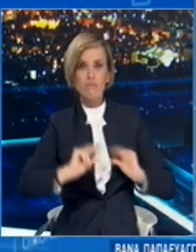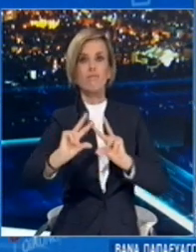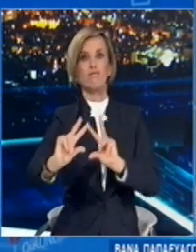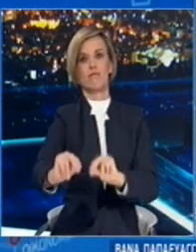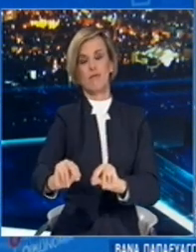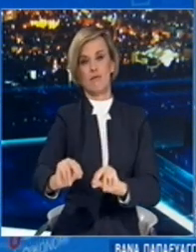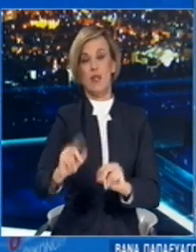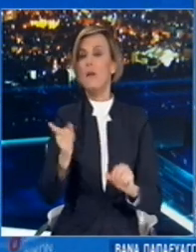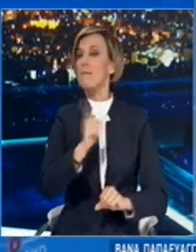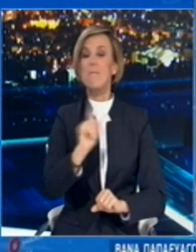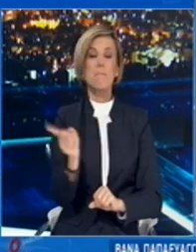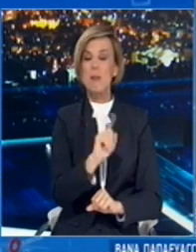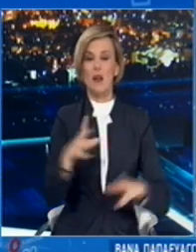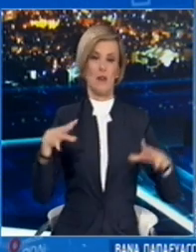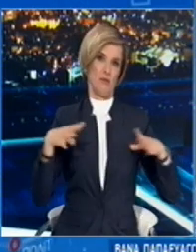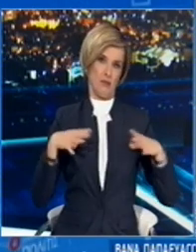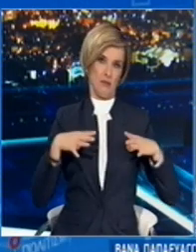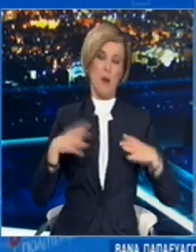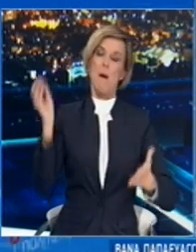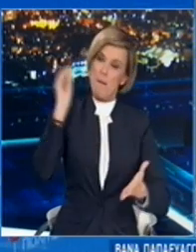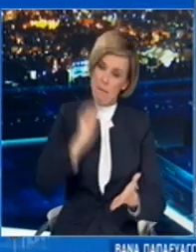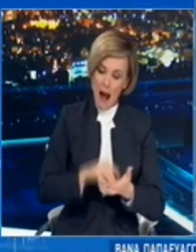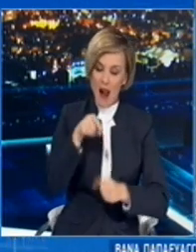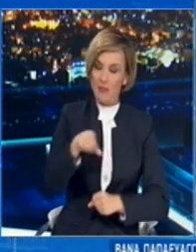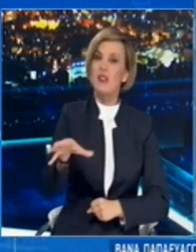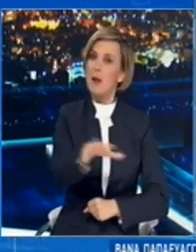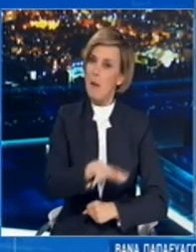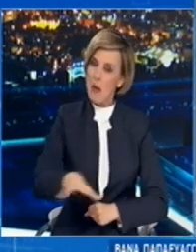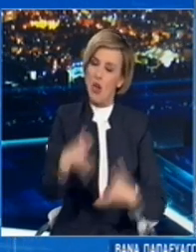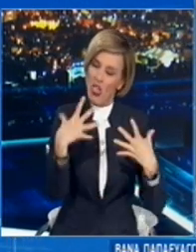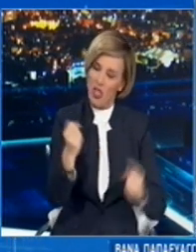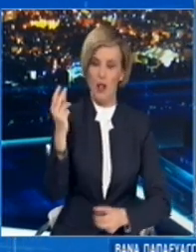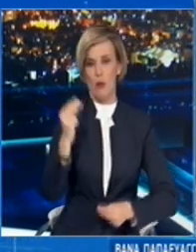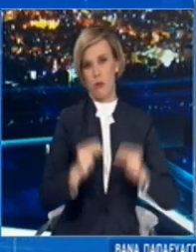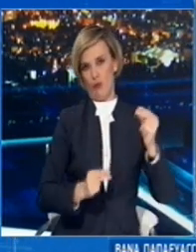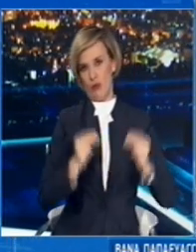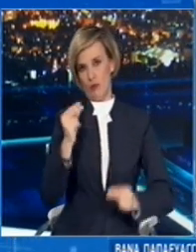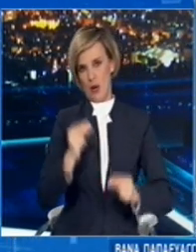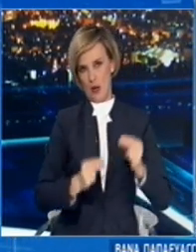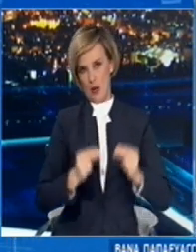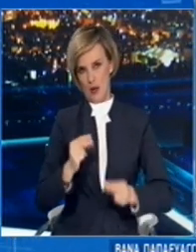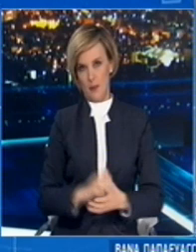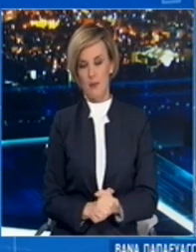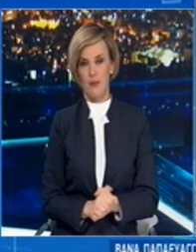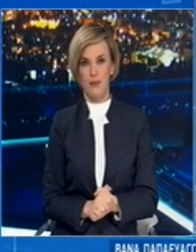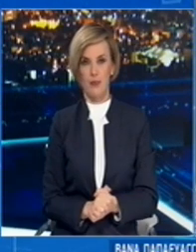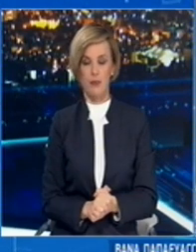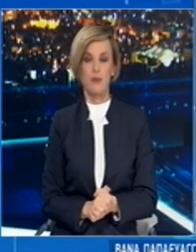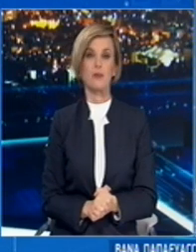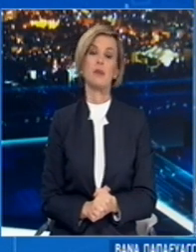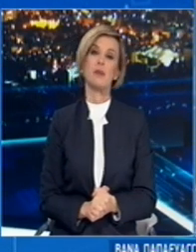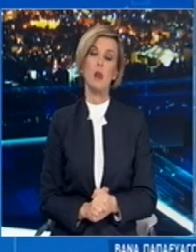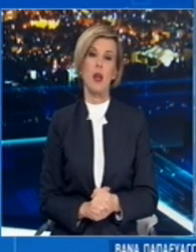στην κοινότητα και βέβαια τότε στην περιοχή αυτή η επιδημιολογική κατάσταση τον Ιανουάριο θα είναι δεματική. Μάλιστα όσο πιο ψηλό